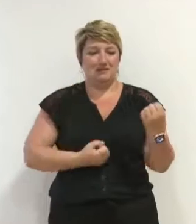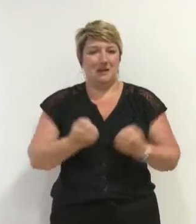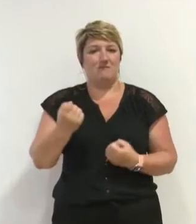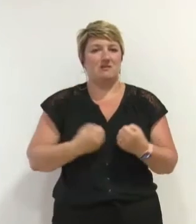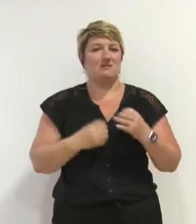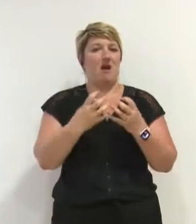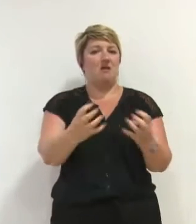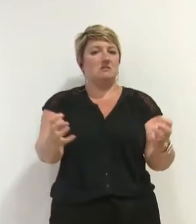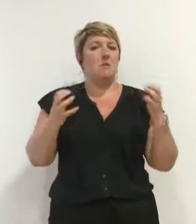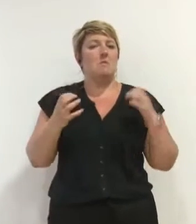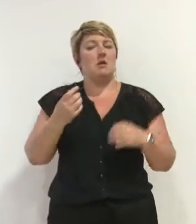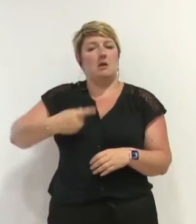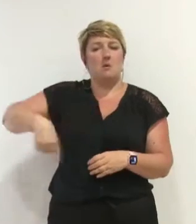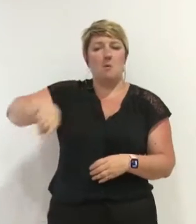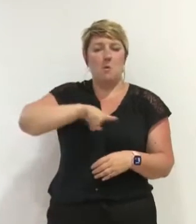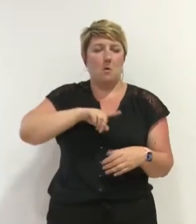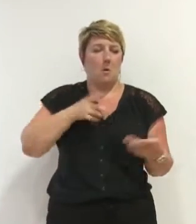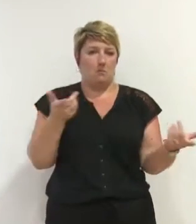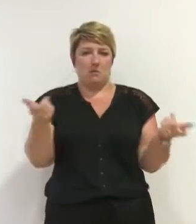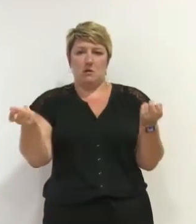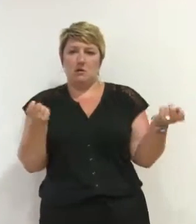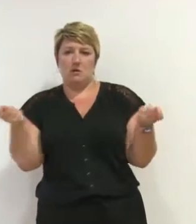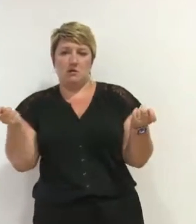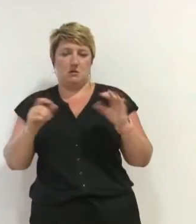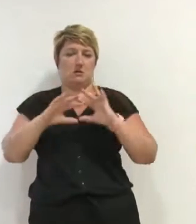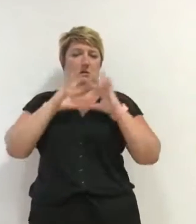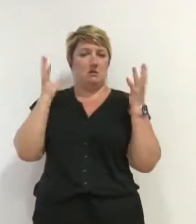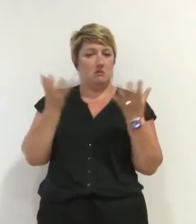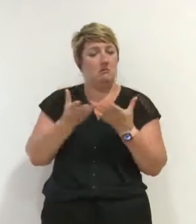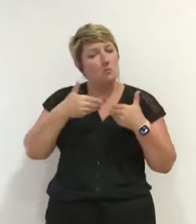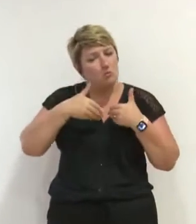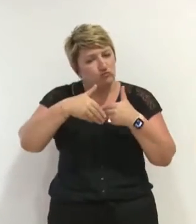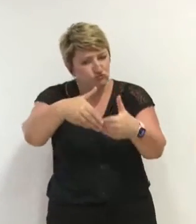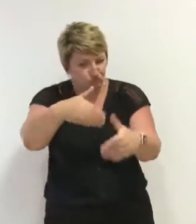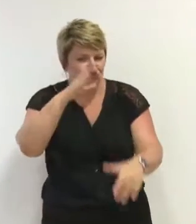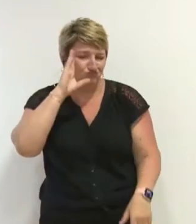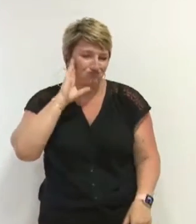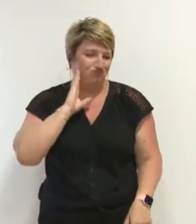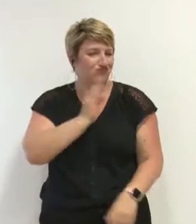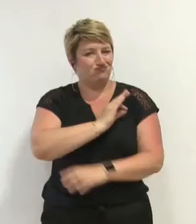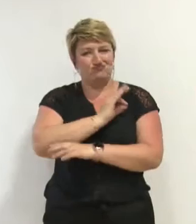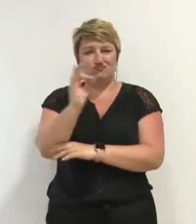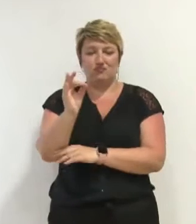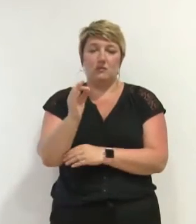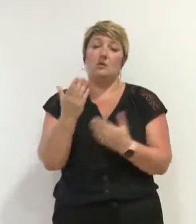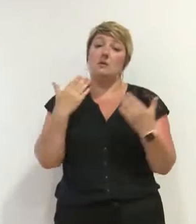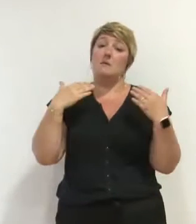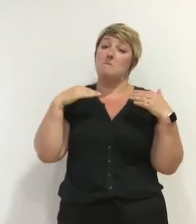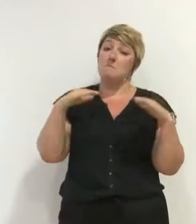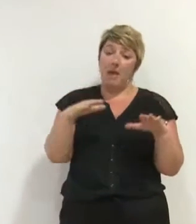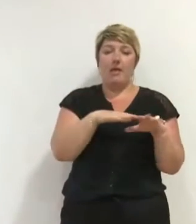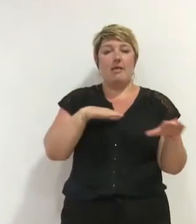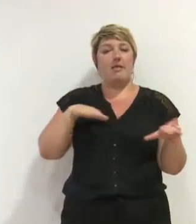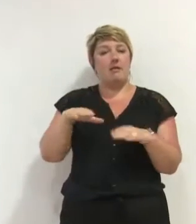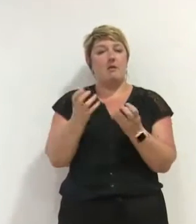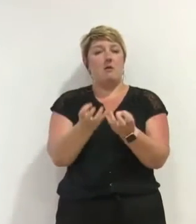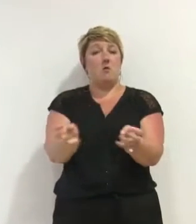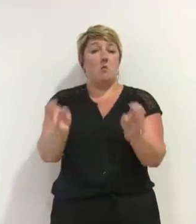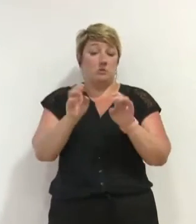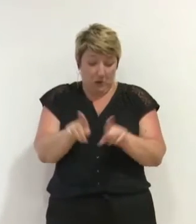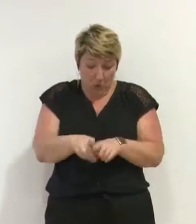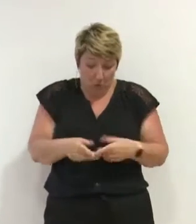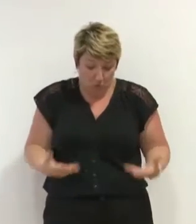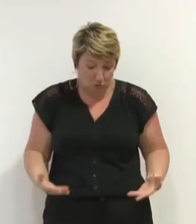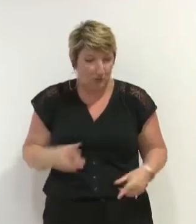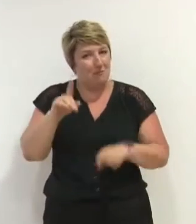coordonne l'ensemble de ces retours. Et nous les invitons à poursuivre dans cette voie. Néanmoins, comme c'est le cas pour ce Conseil, nous n